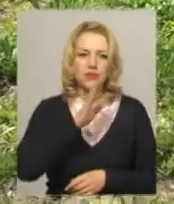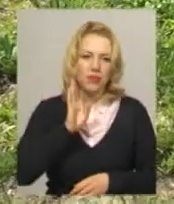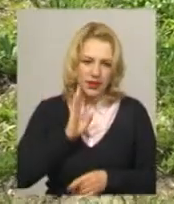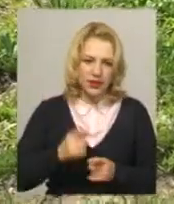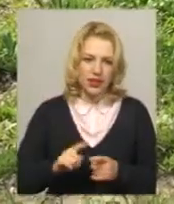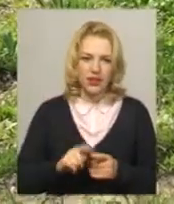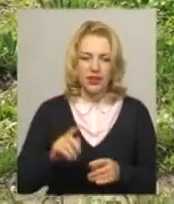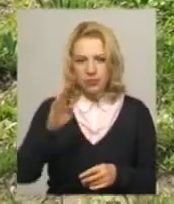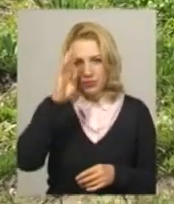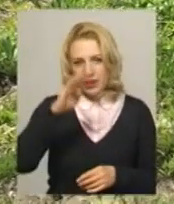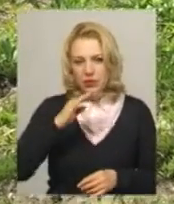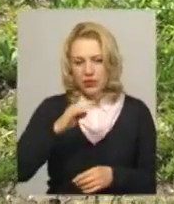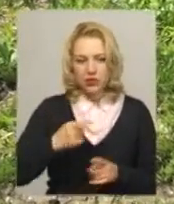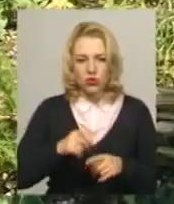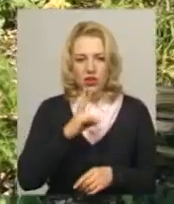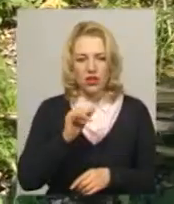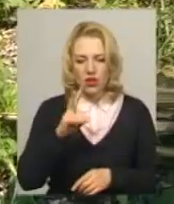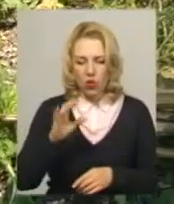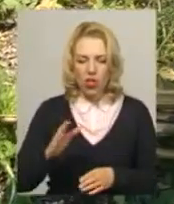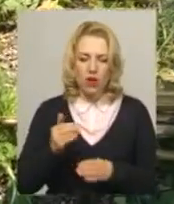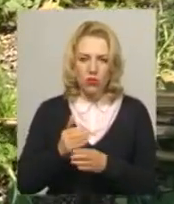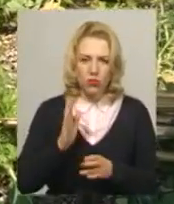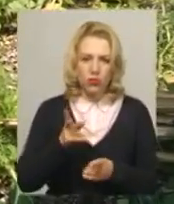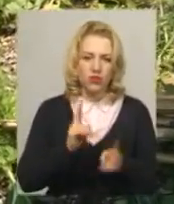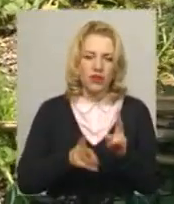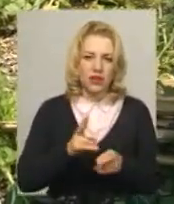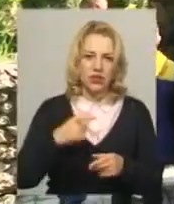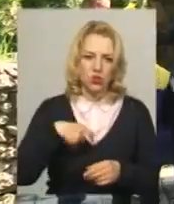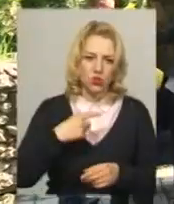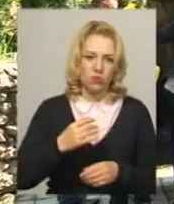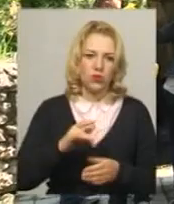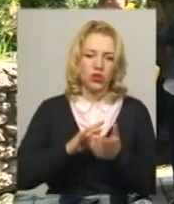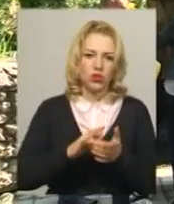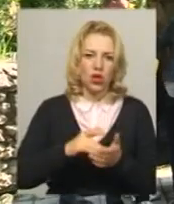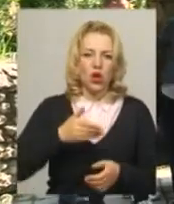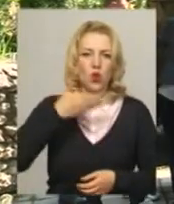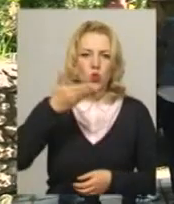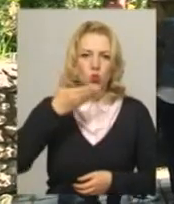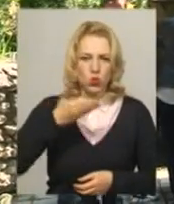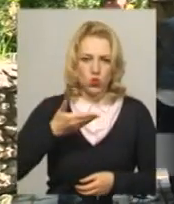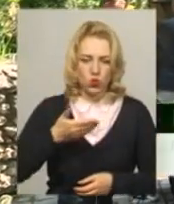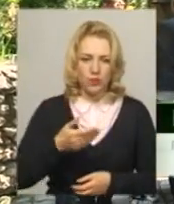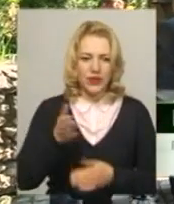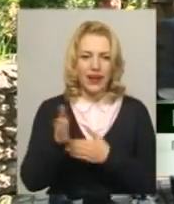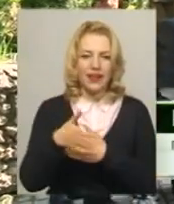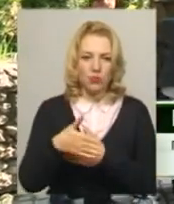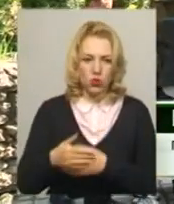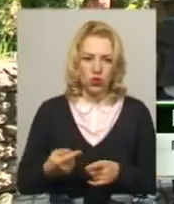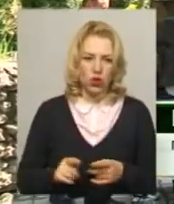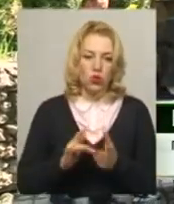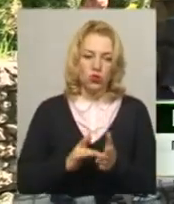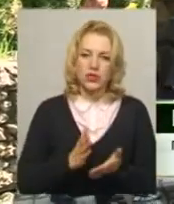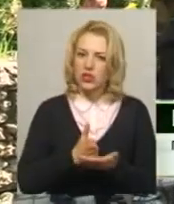Миколай та помічниці готують ватру, варитимуть собі та туристам рибну юшку. Туристичний напрямок, розвиток туризму в громаді – це для нас